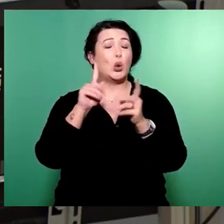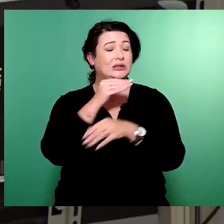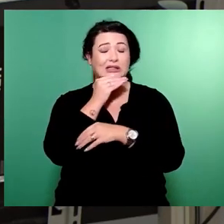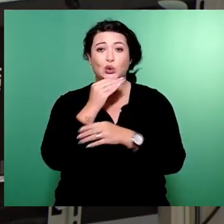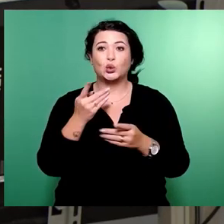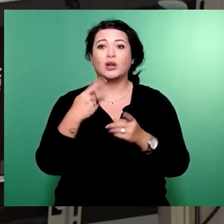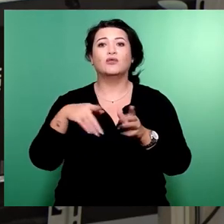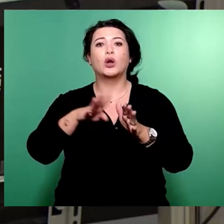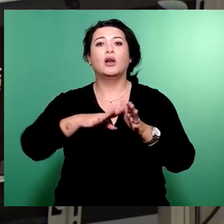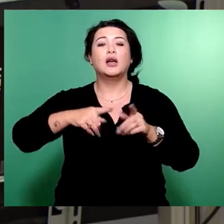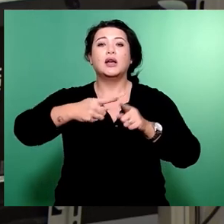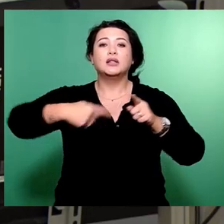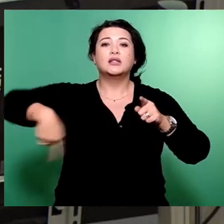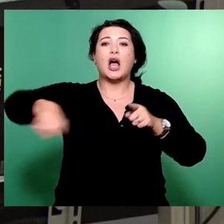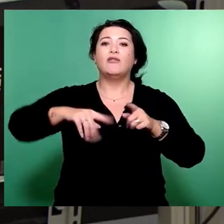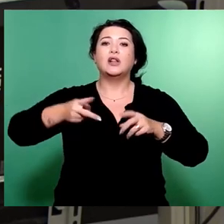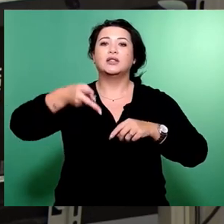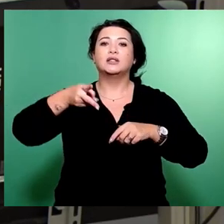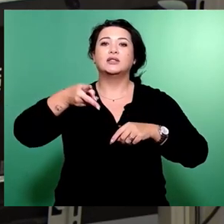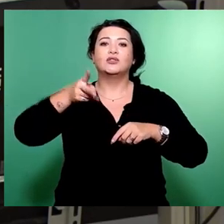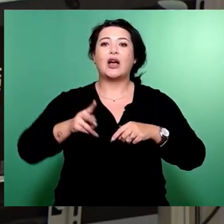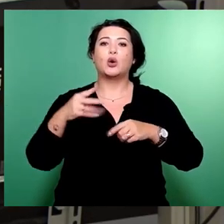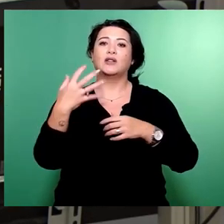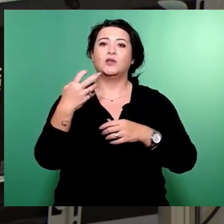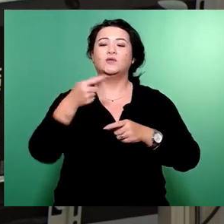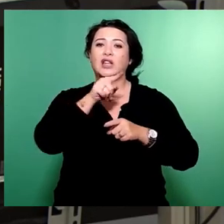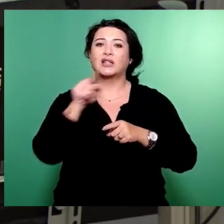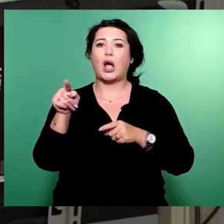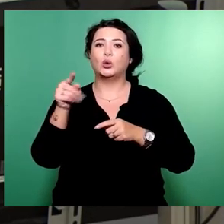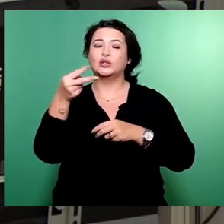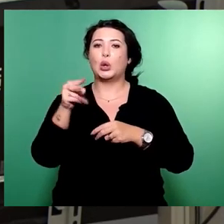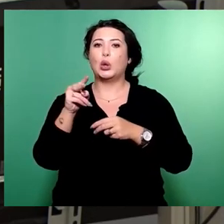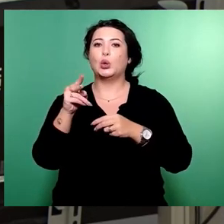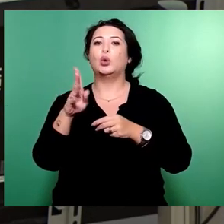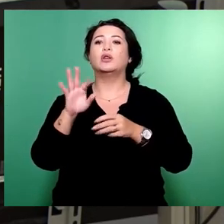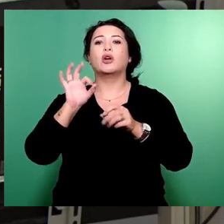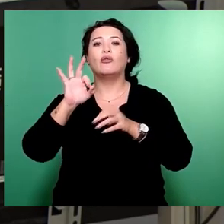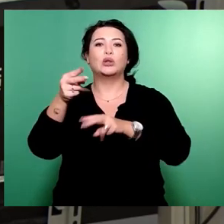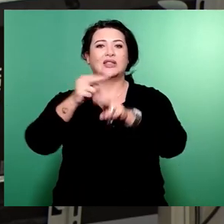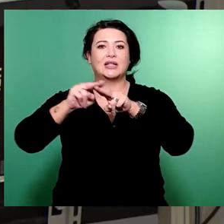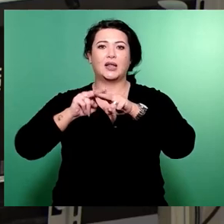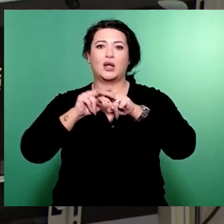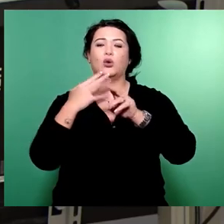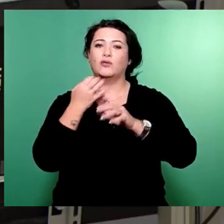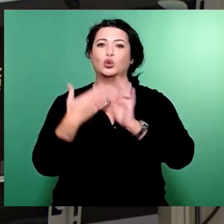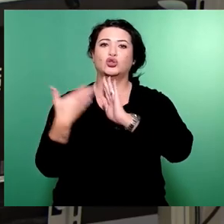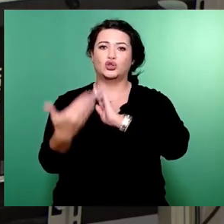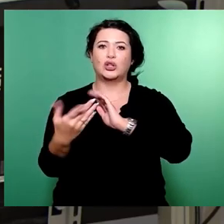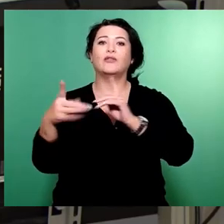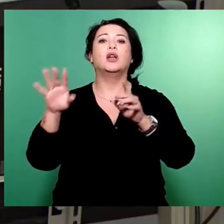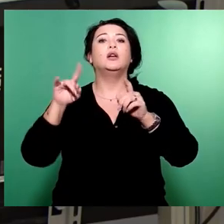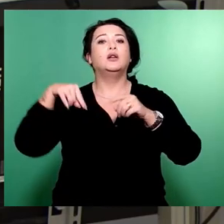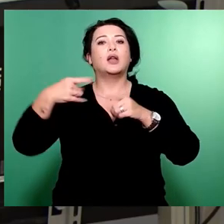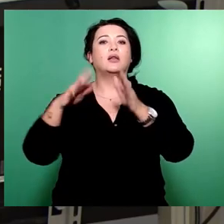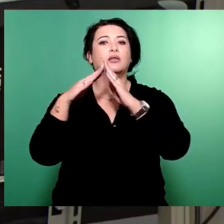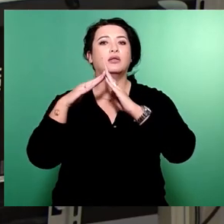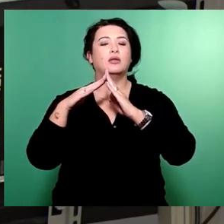einmalig 250.000 Euro für die Sanierung eines Daches der